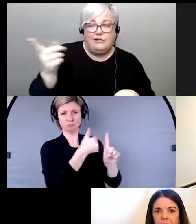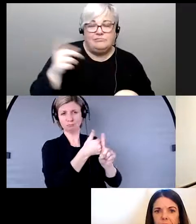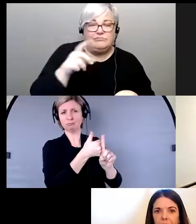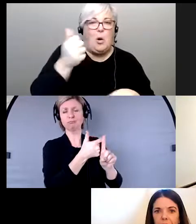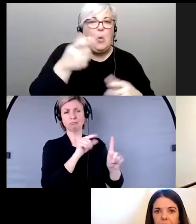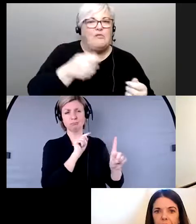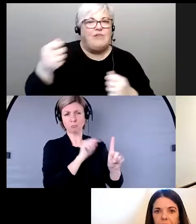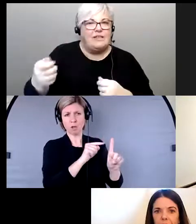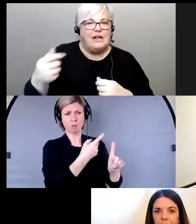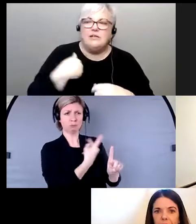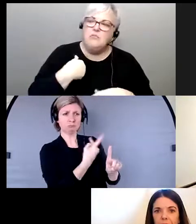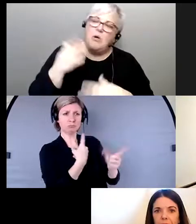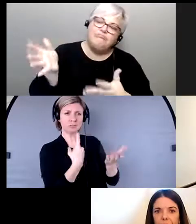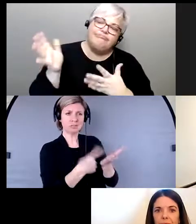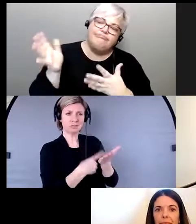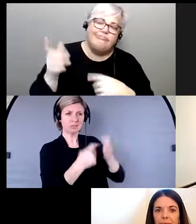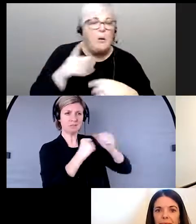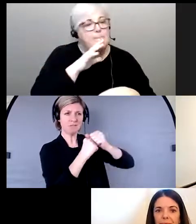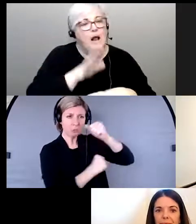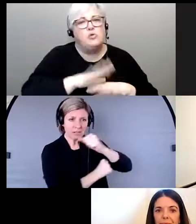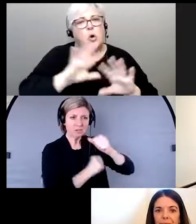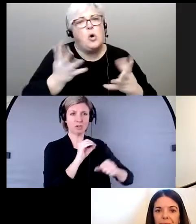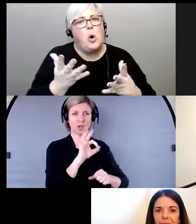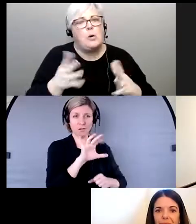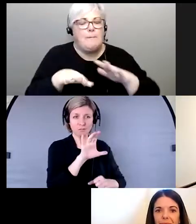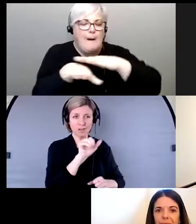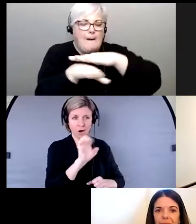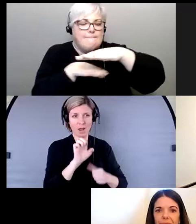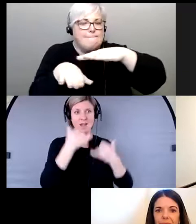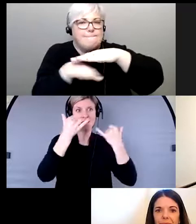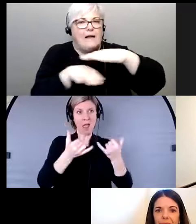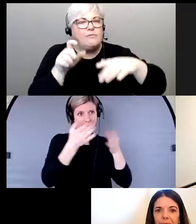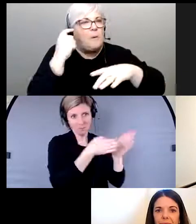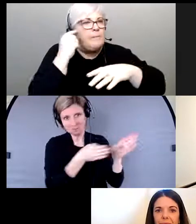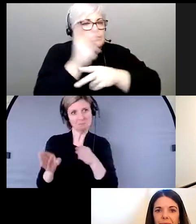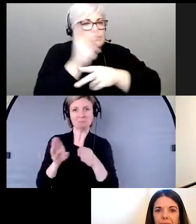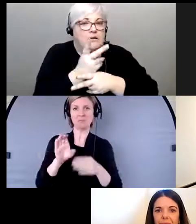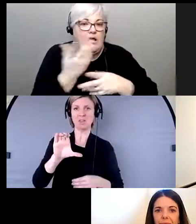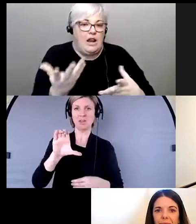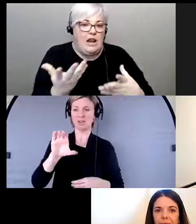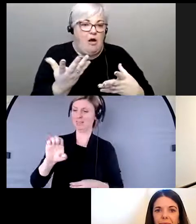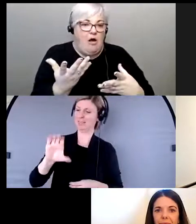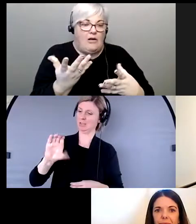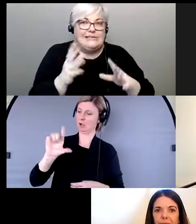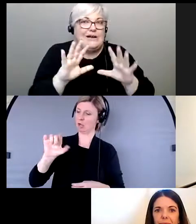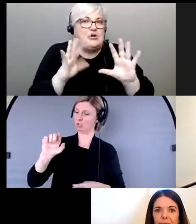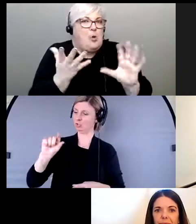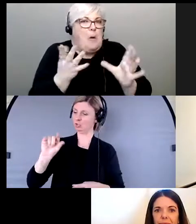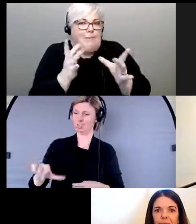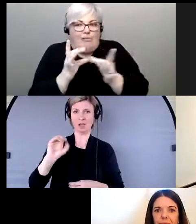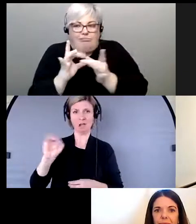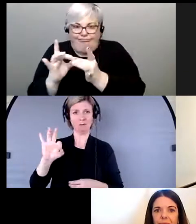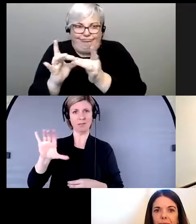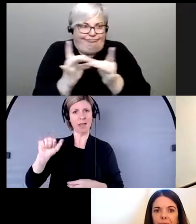la base, comment mettre les soins à la base de notre travail. on parle de l'écologie des soins. Donc, je pense que c'est